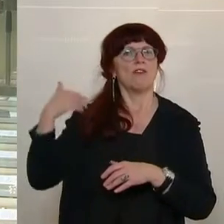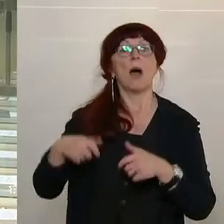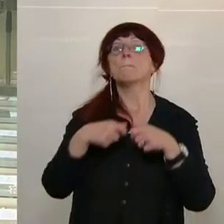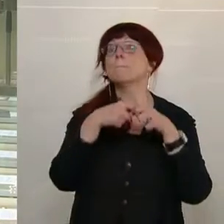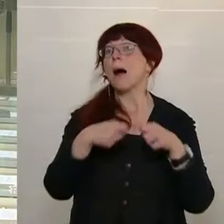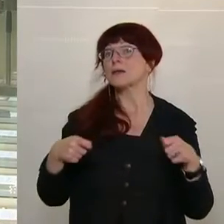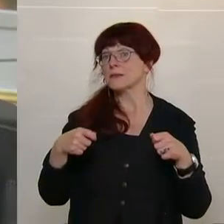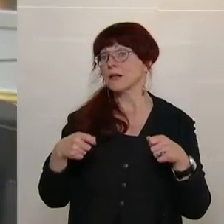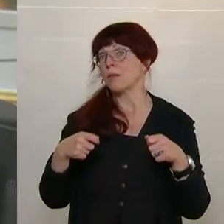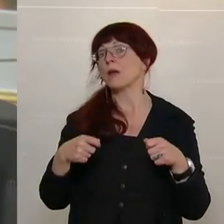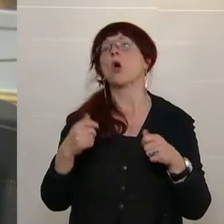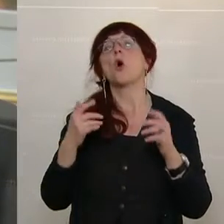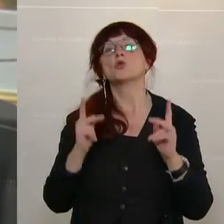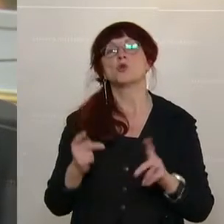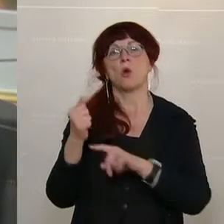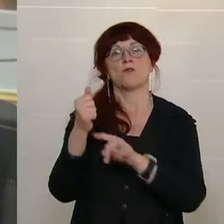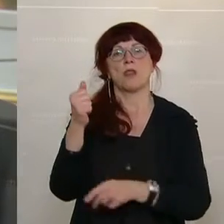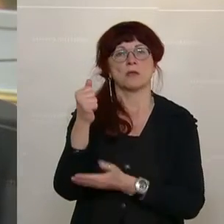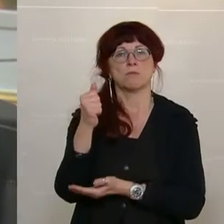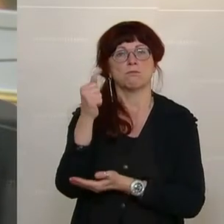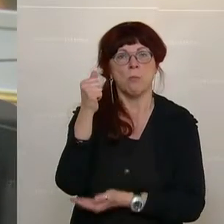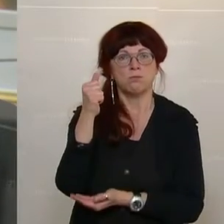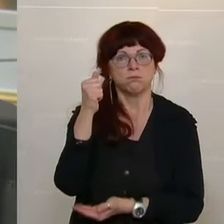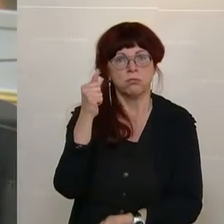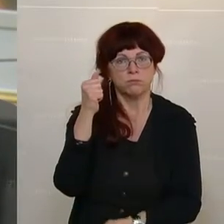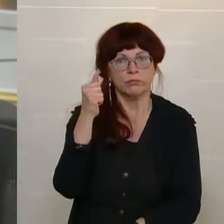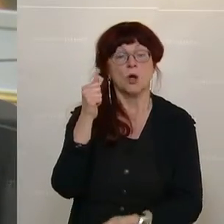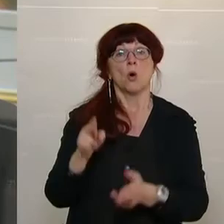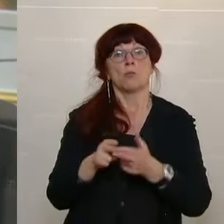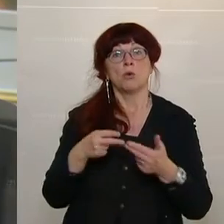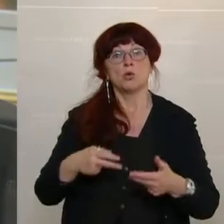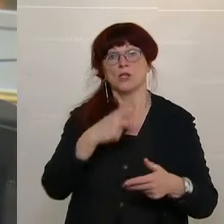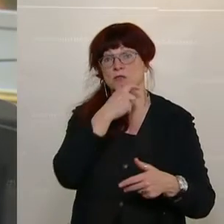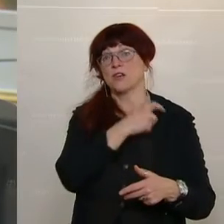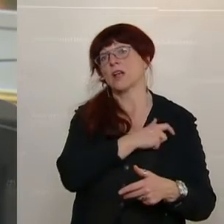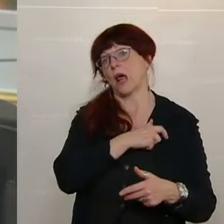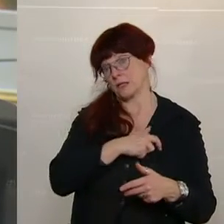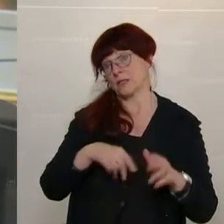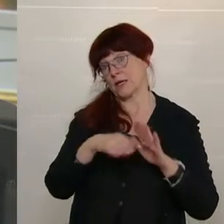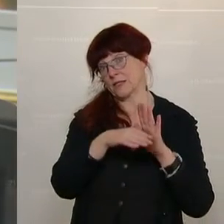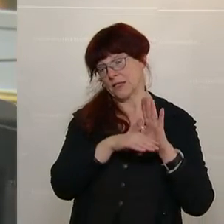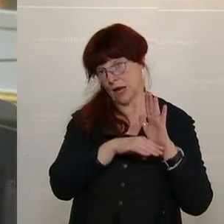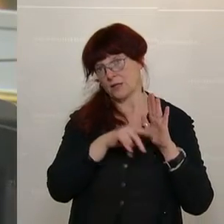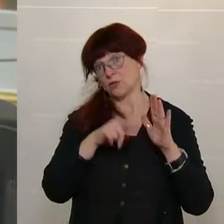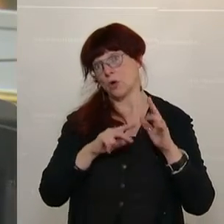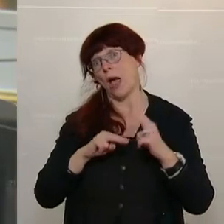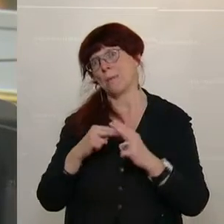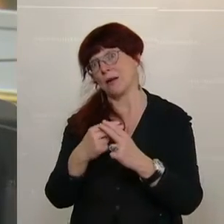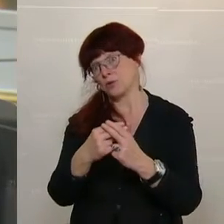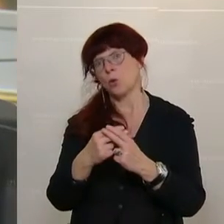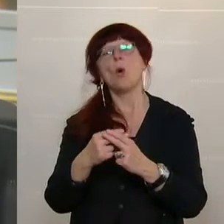aufgestockt. Es soll eine Anpassung des Bundesfinanzgesetzes geben und das hat Auswirkungen auf die zukünftige